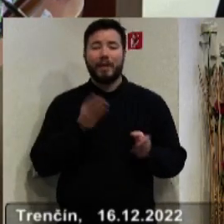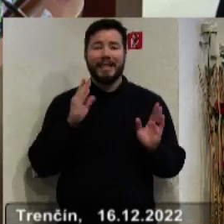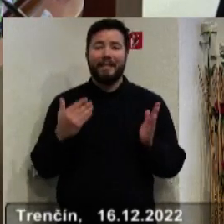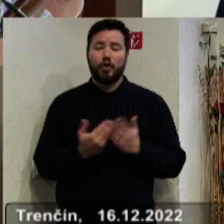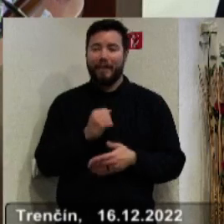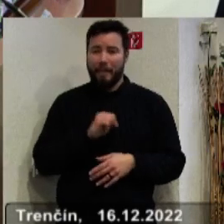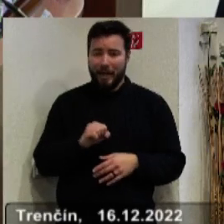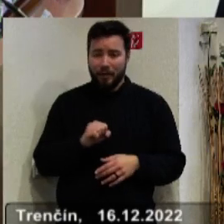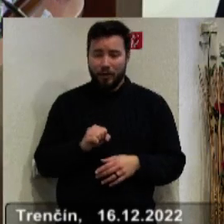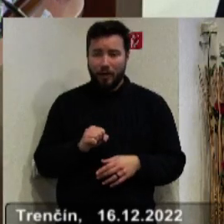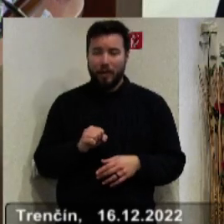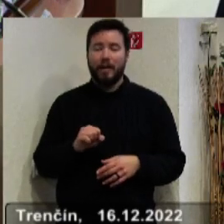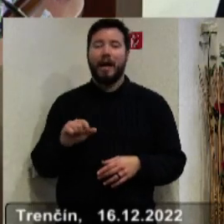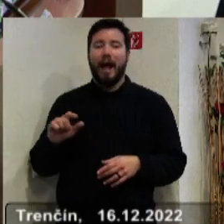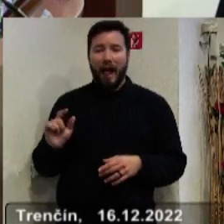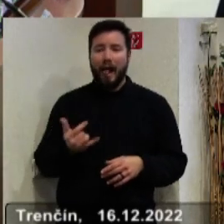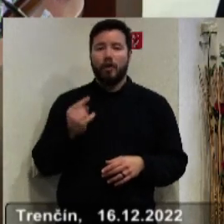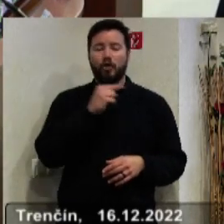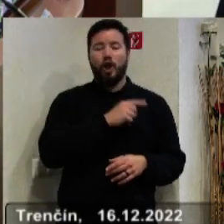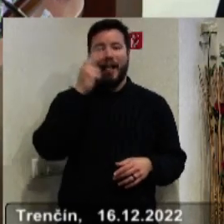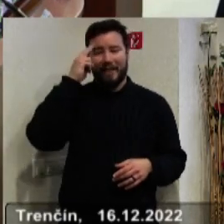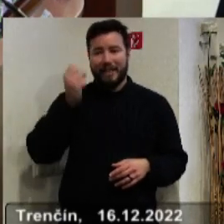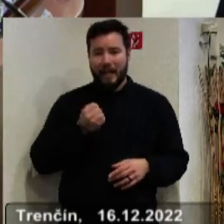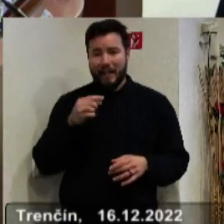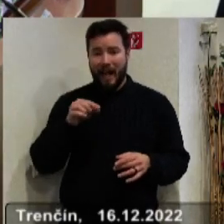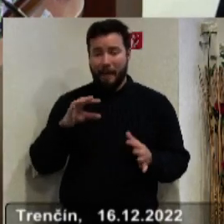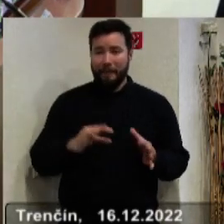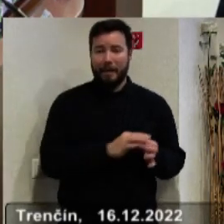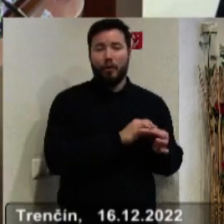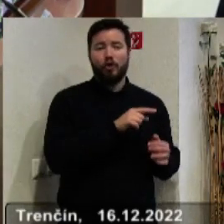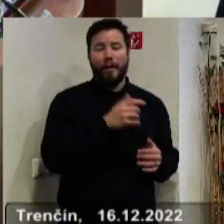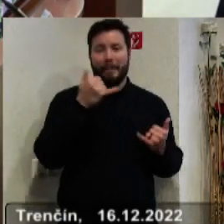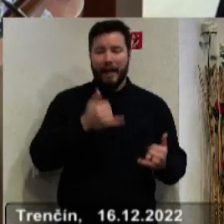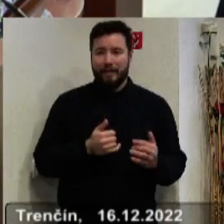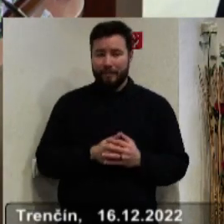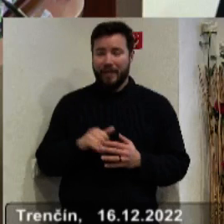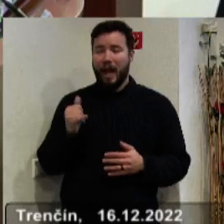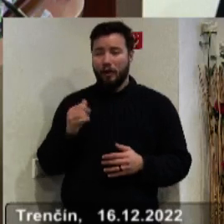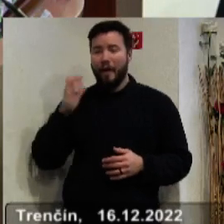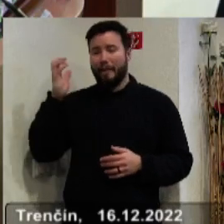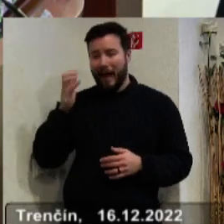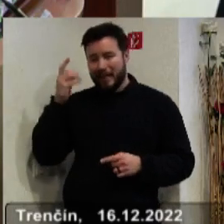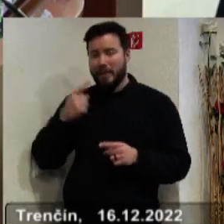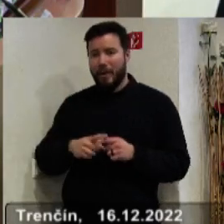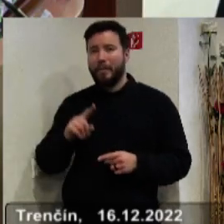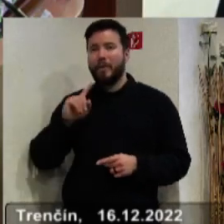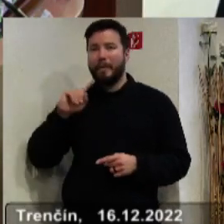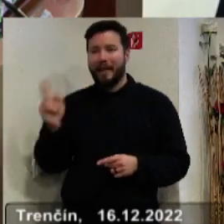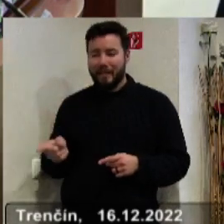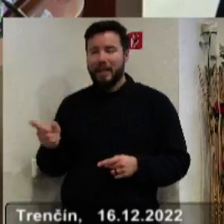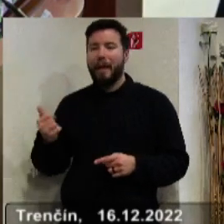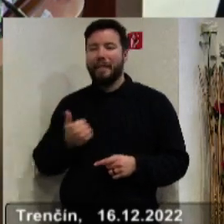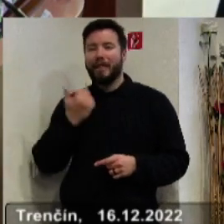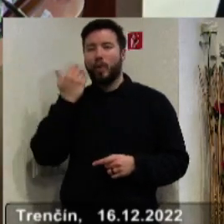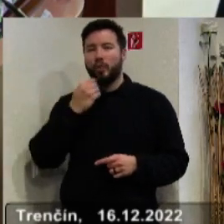mesta, aj na hlavnú stanicu, lebo odtiaľuje prípoj do Prahy. Áno, aj z Partizánsko, aj z Prievidze, mladí ľudia